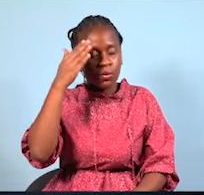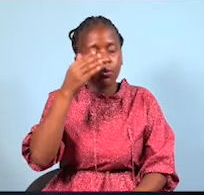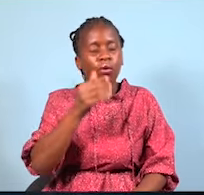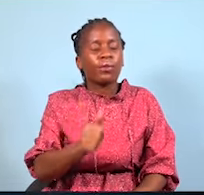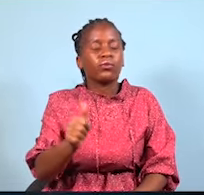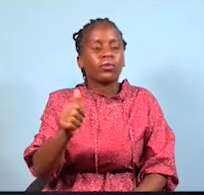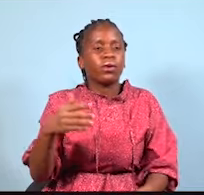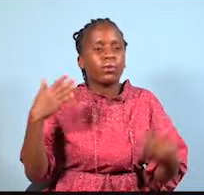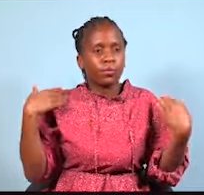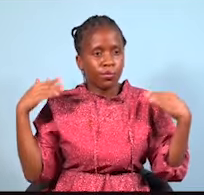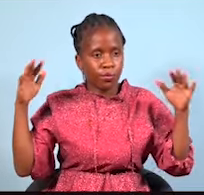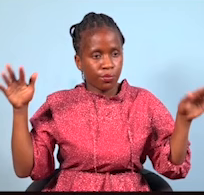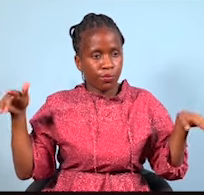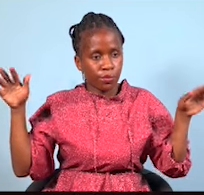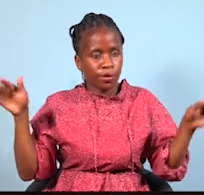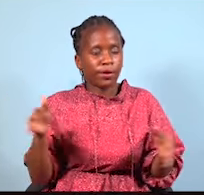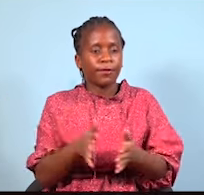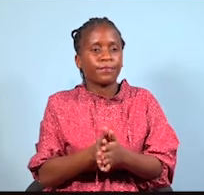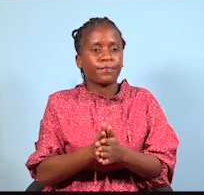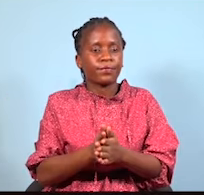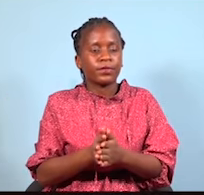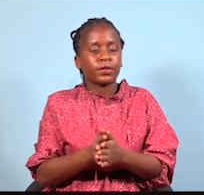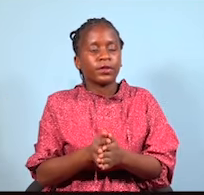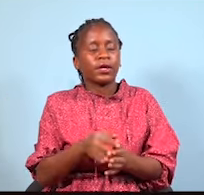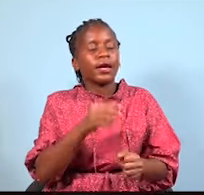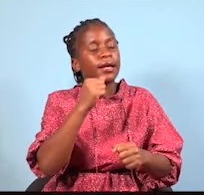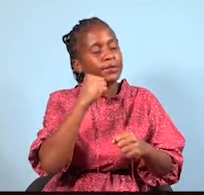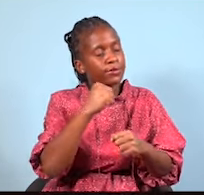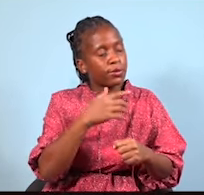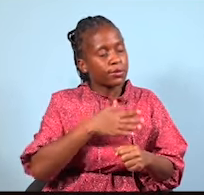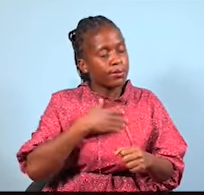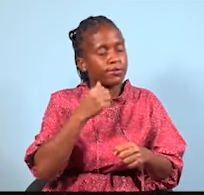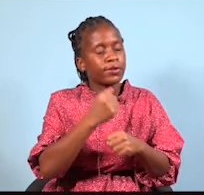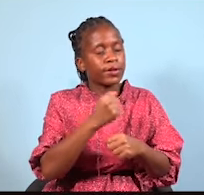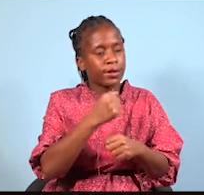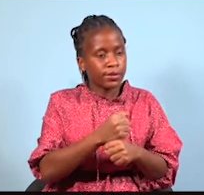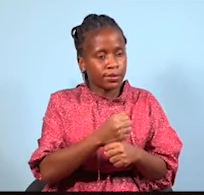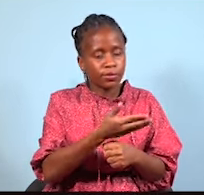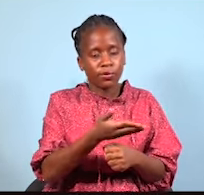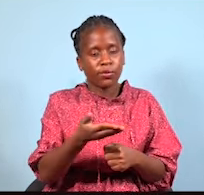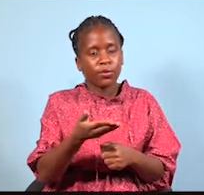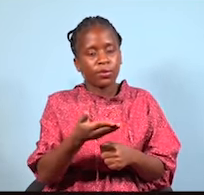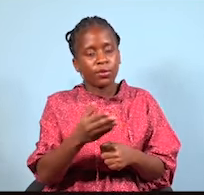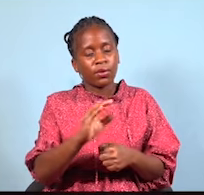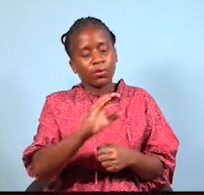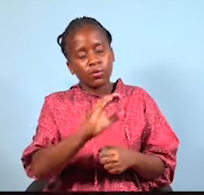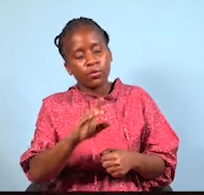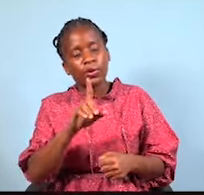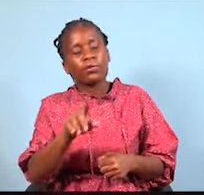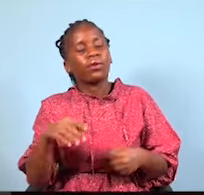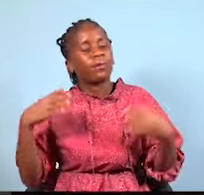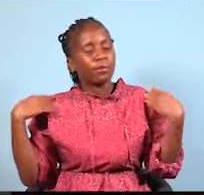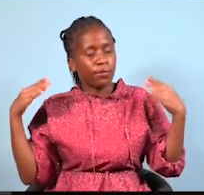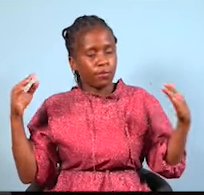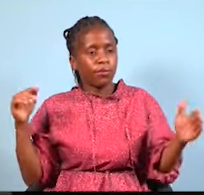Na tamani, mfanya kazi wa Costec wangikuwa malaika. Mfano na metuwa. Like, ya na tamani, watu wate